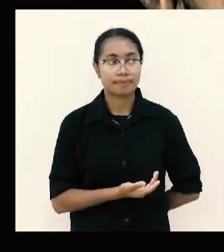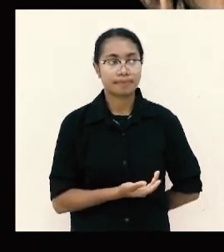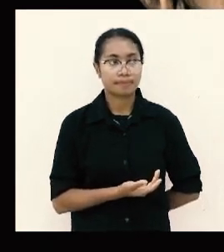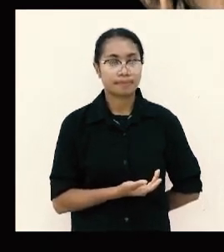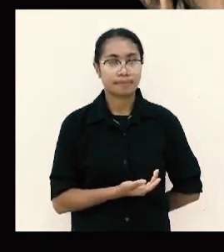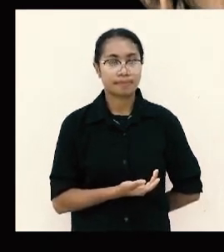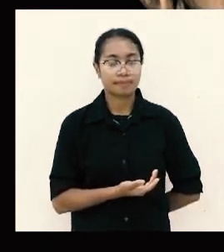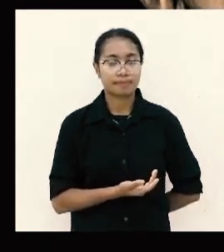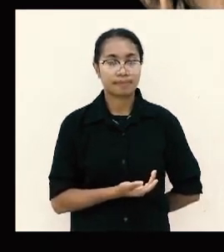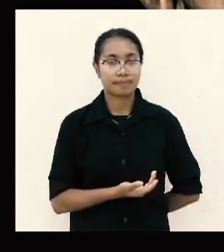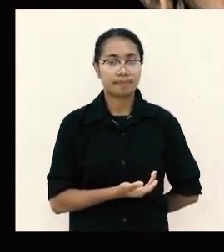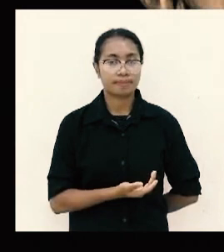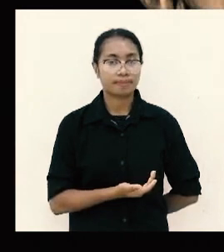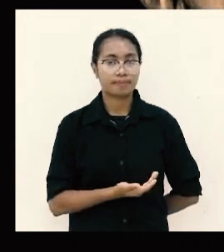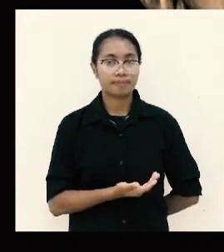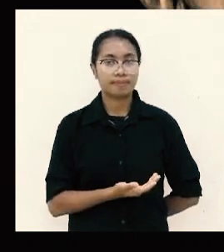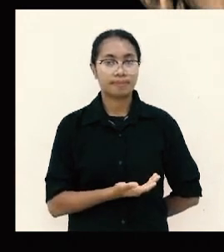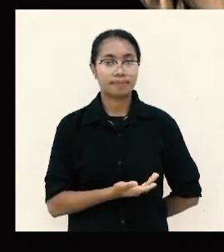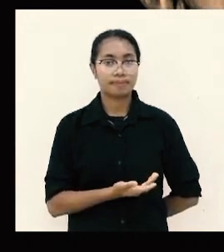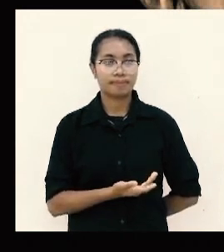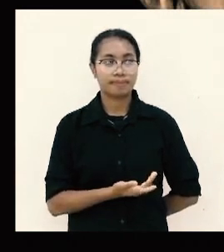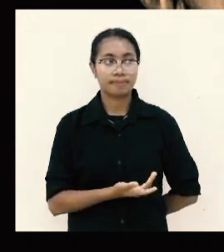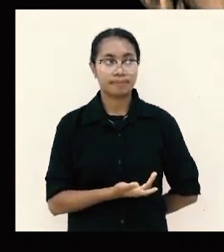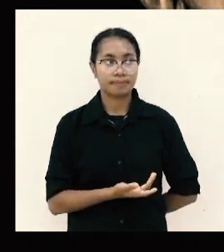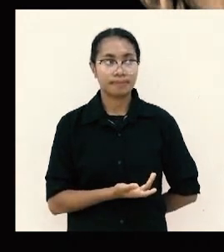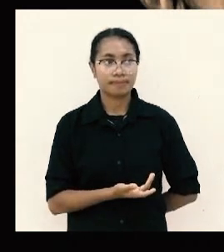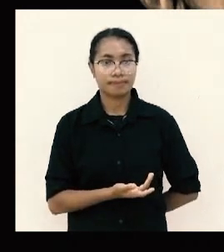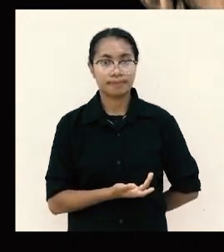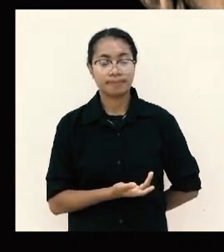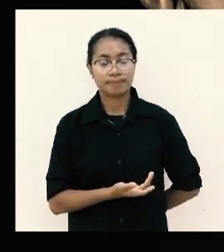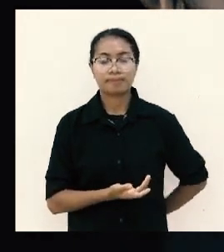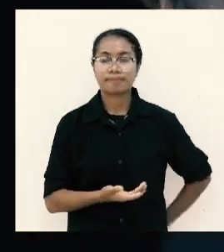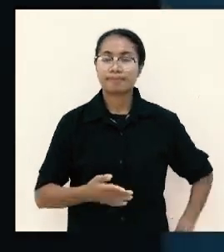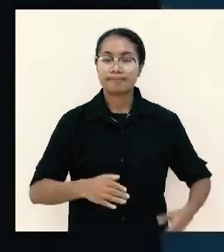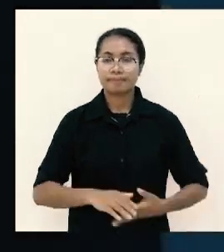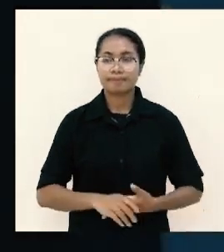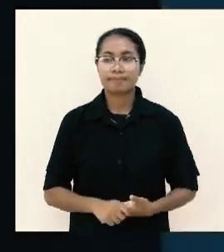diri kami teladan bagi kamu supaya kamu ikuti